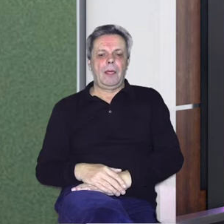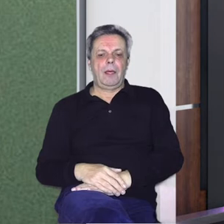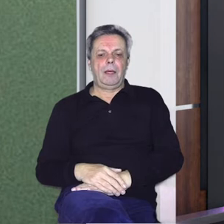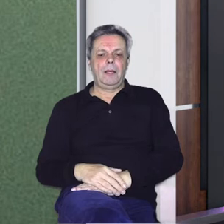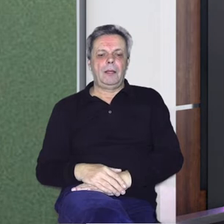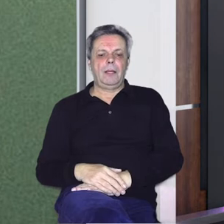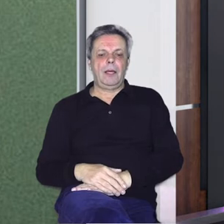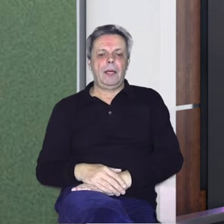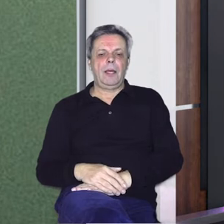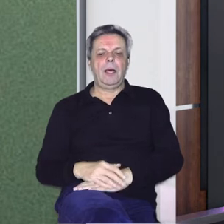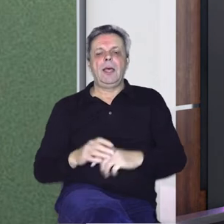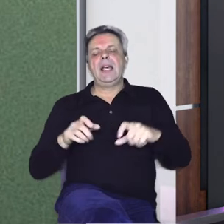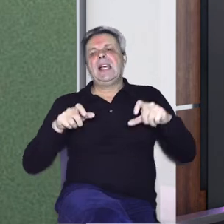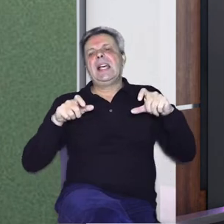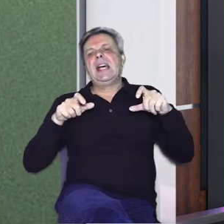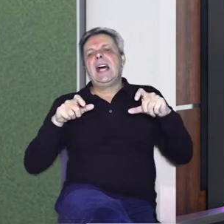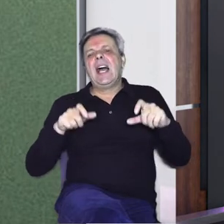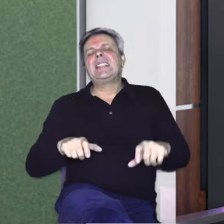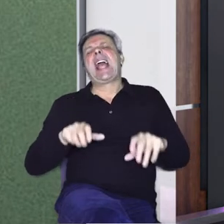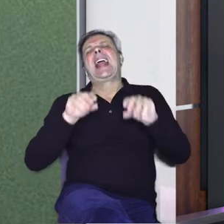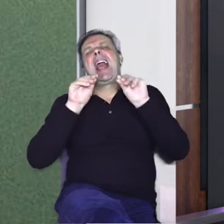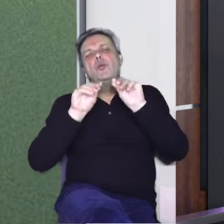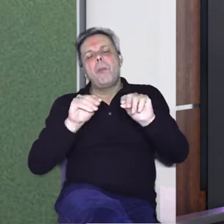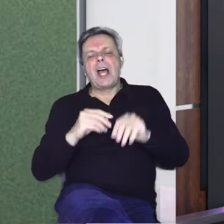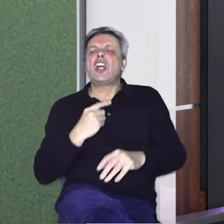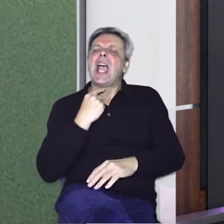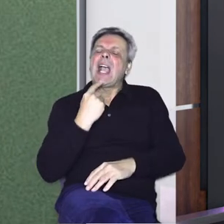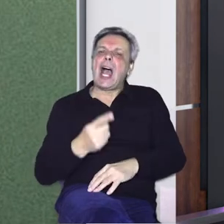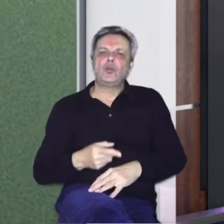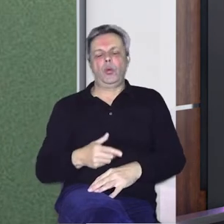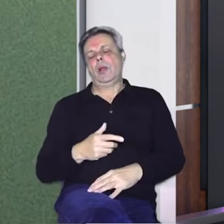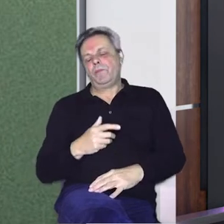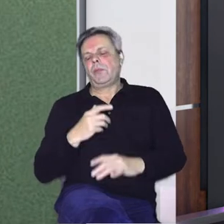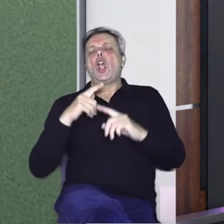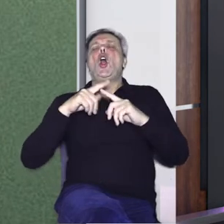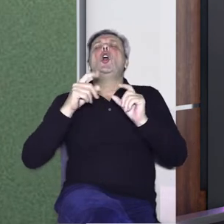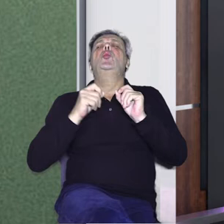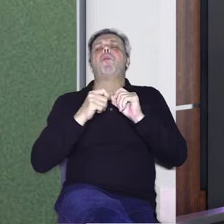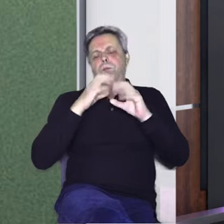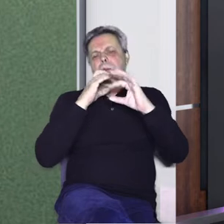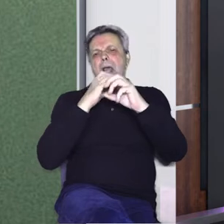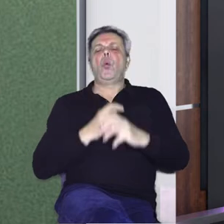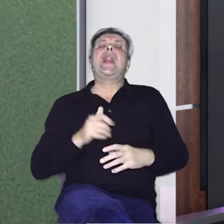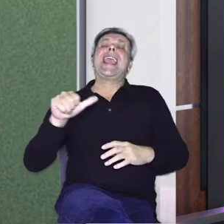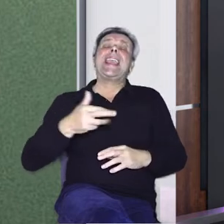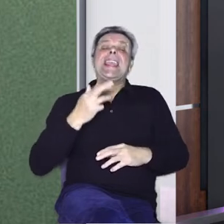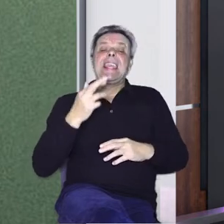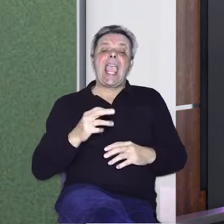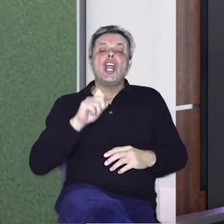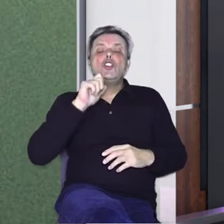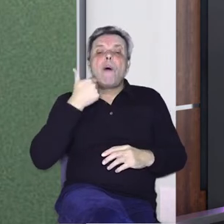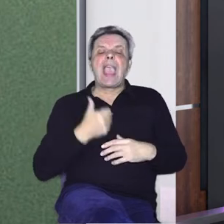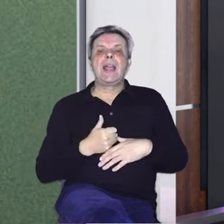Pa, stara nekakva tumačenja govore da je trubadur prije svega